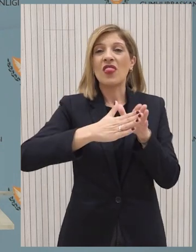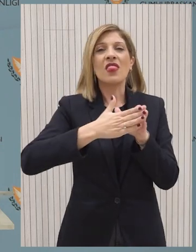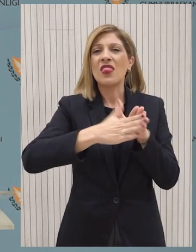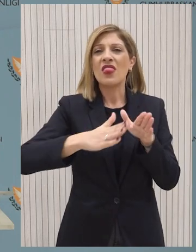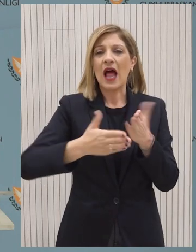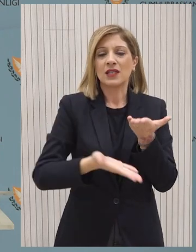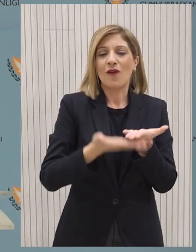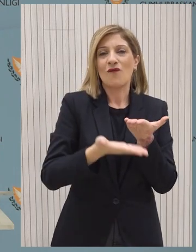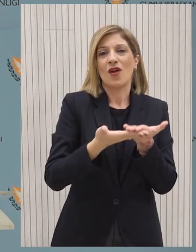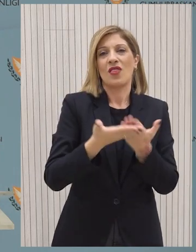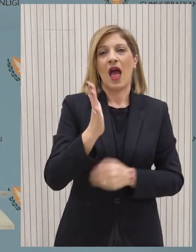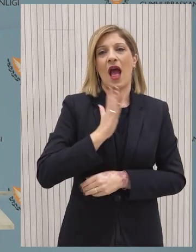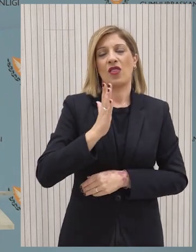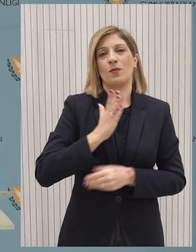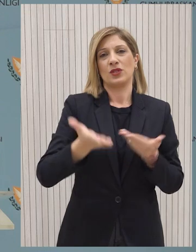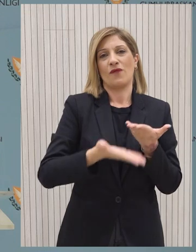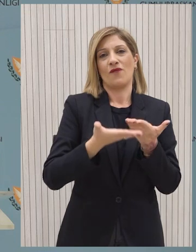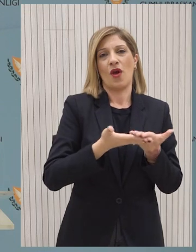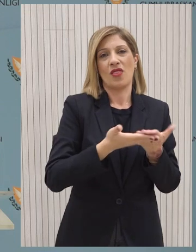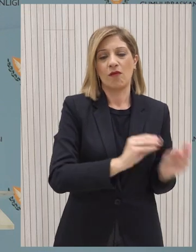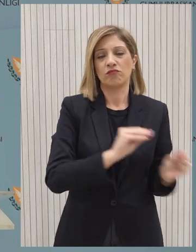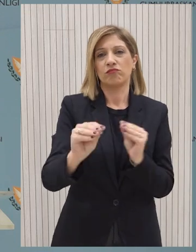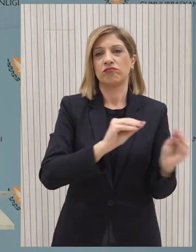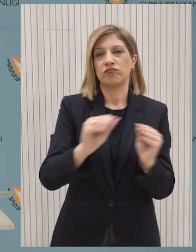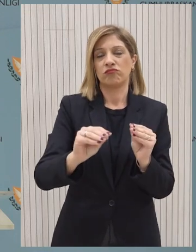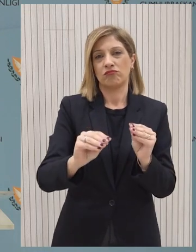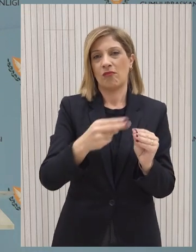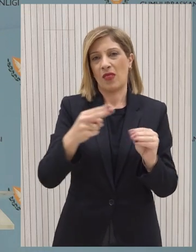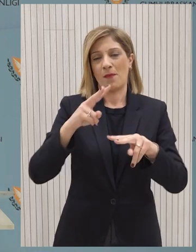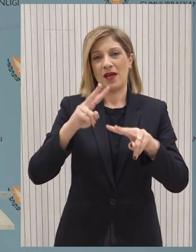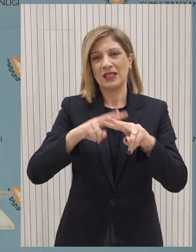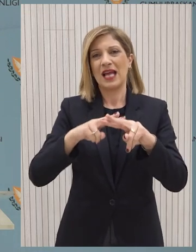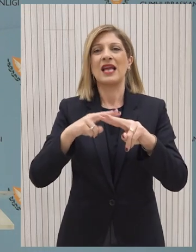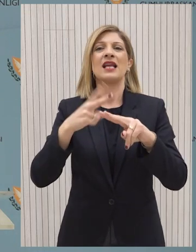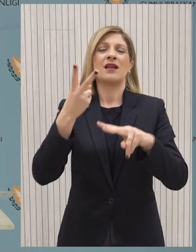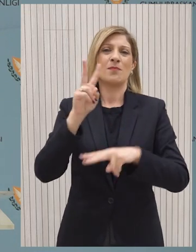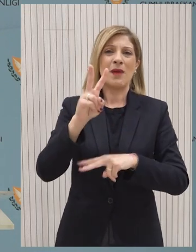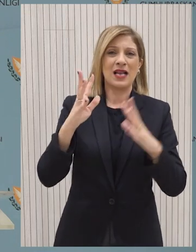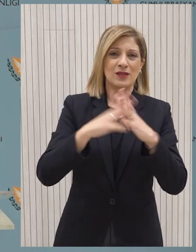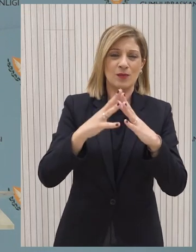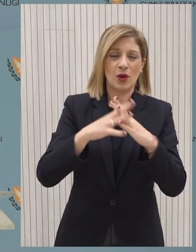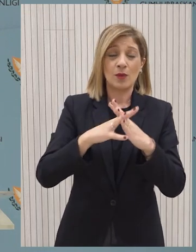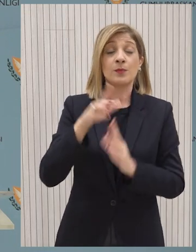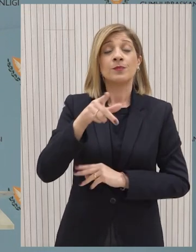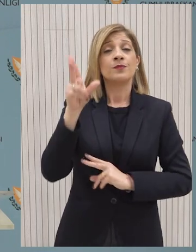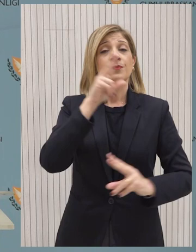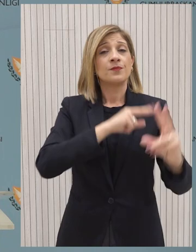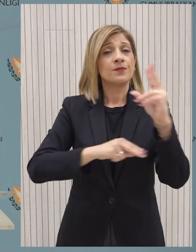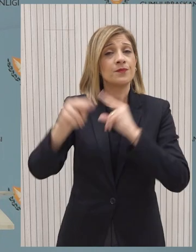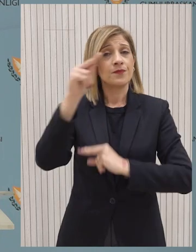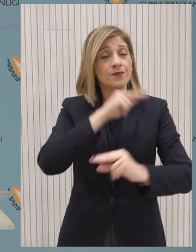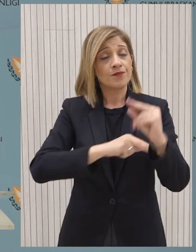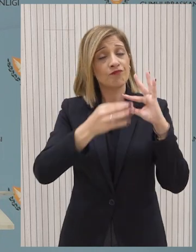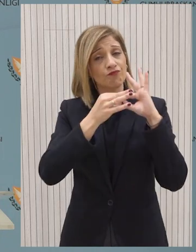διαδρόμου μέσω της Κύπρου για απρόσκοπτη παροχή ανθρωπιστικής βοήθειας στη ΓΑΣ. Συζήτηση για την πρωτοβουλία αποτελεί συνέχεια